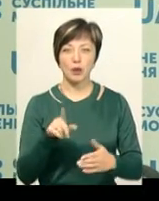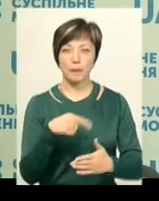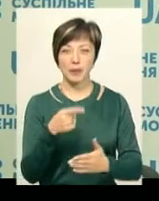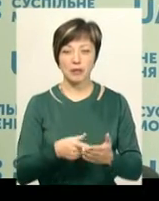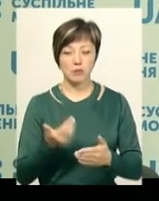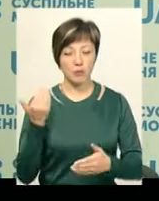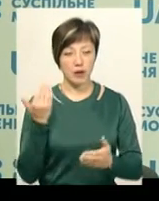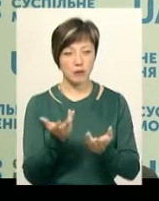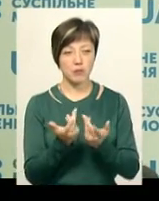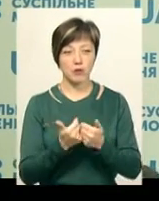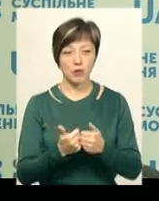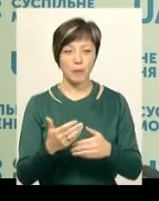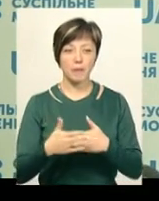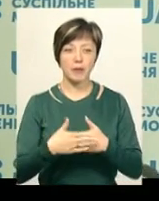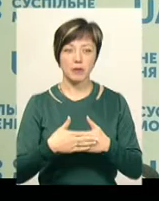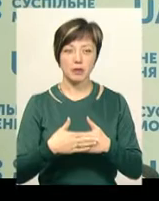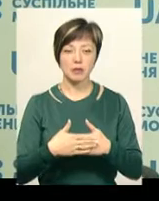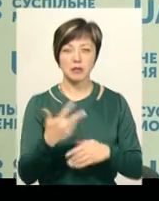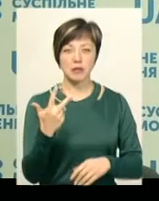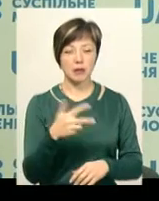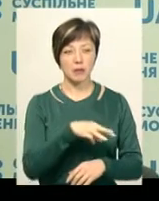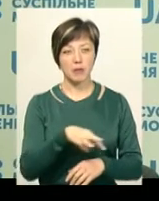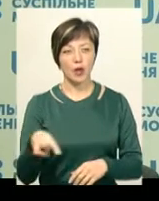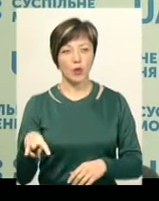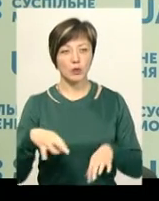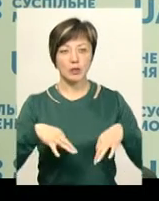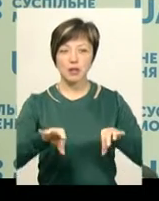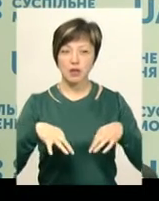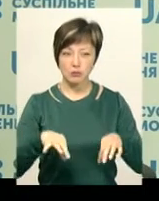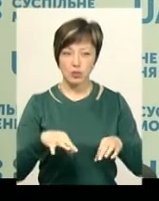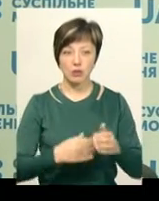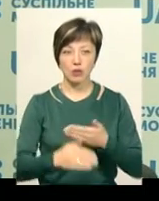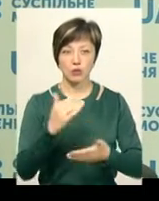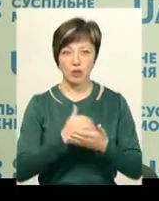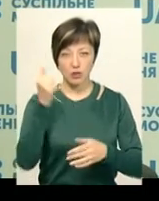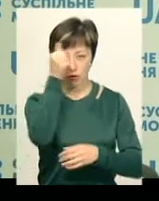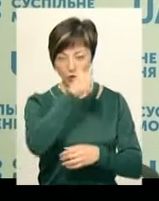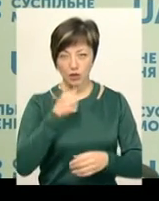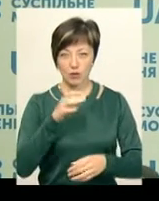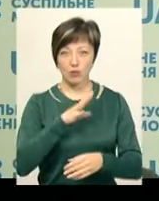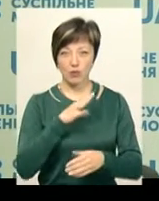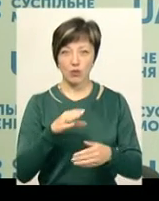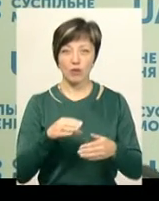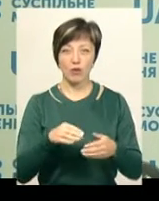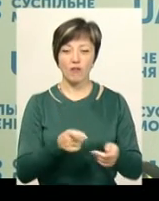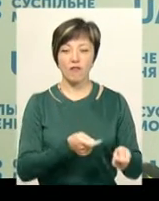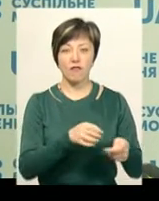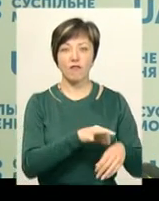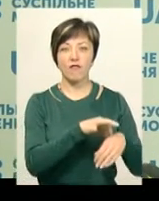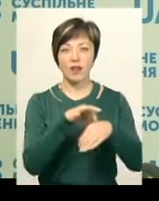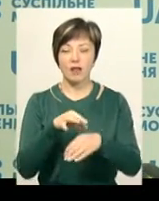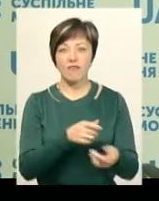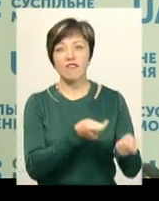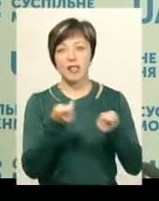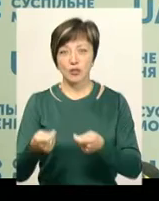попередніми підрахунками, приблизно в районі 3 мільйонів транспортних засобів за останні роки було внесено саме на такому режимі. Тому, в